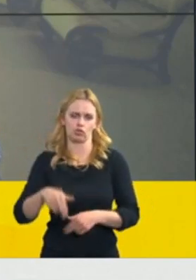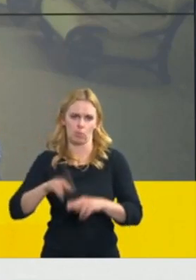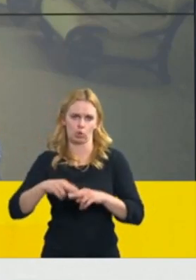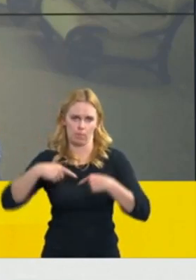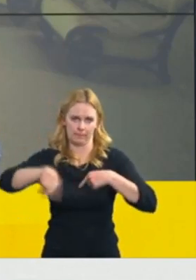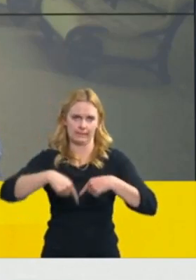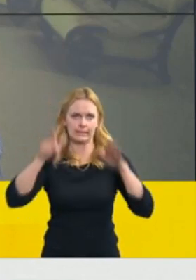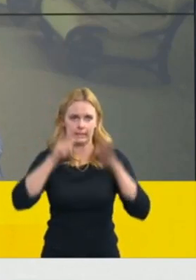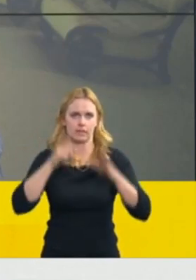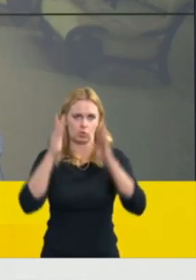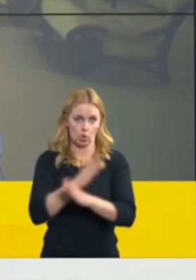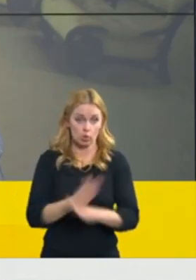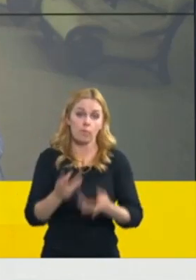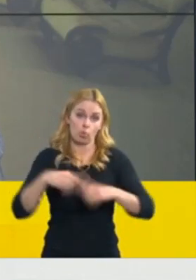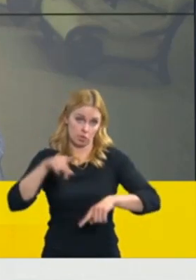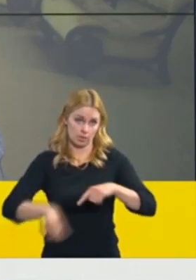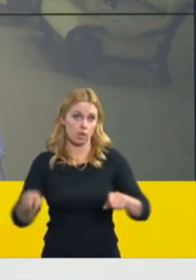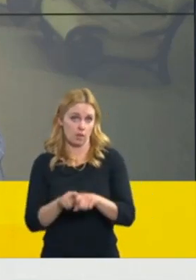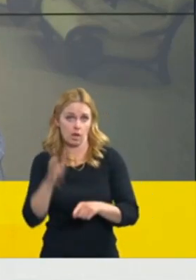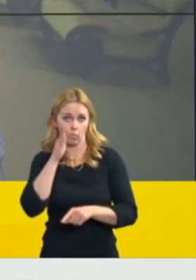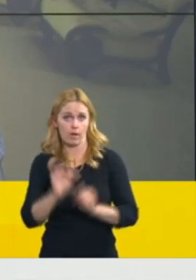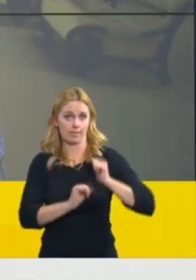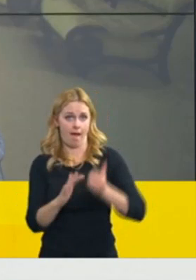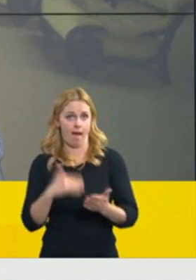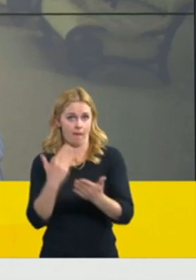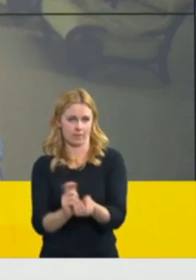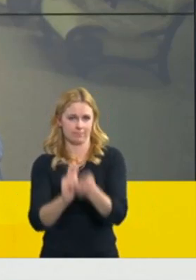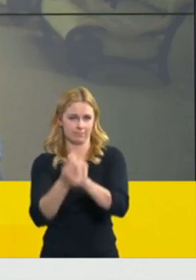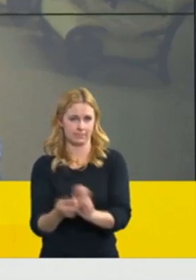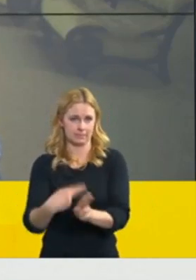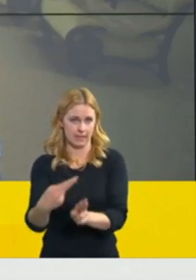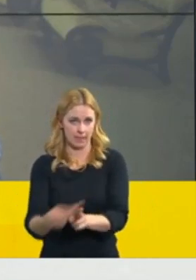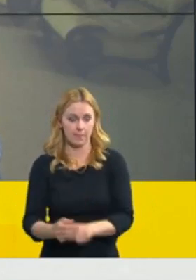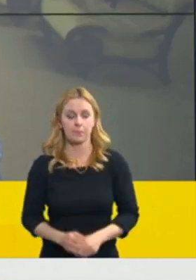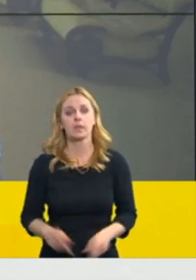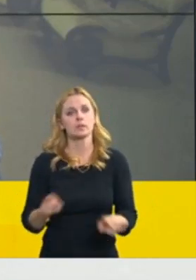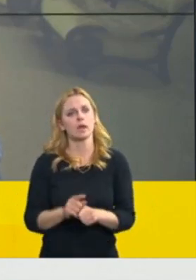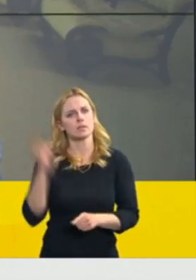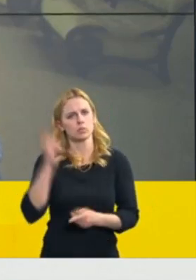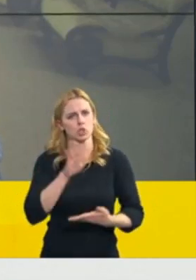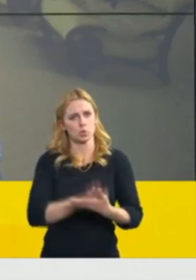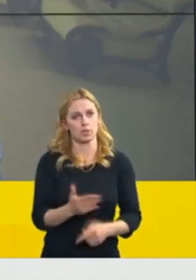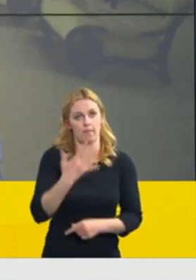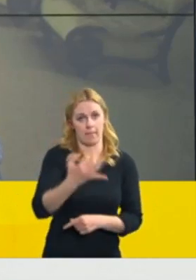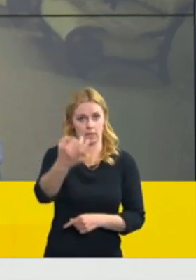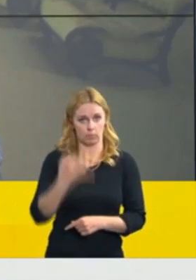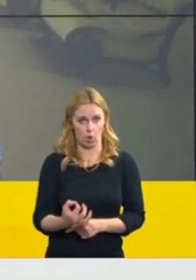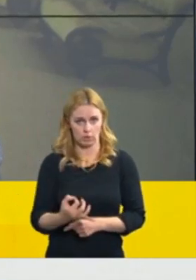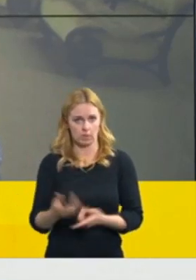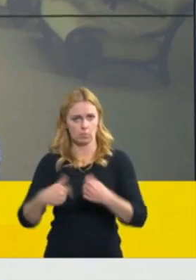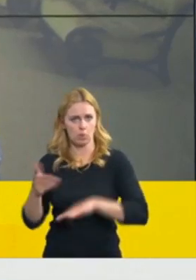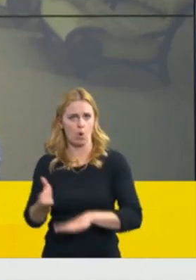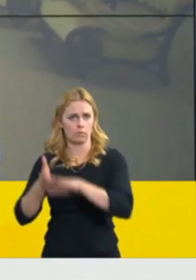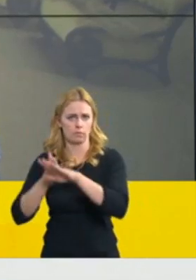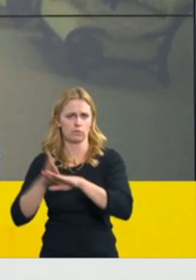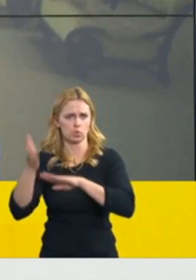pozměvacích návrhů. Oba obě varianty zachovávají 5 % pro vstup do skrutinia a zavádí